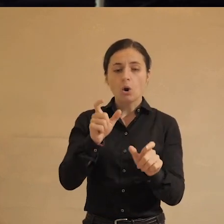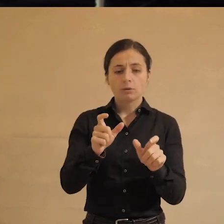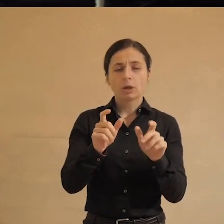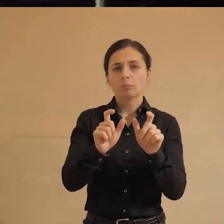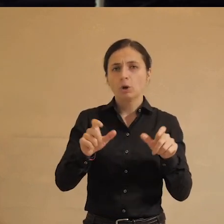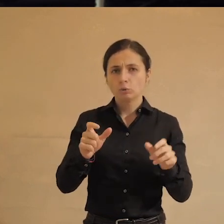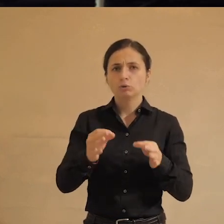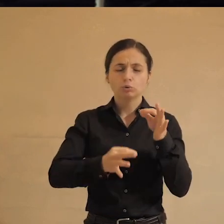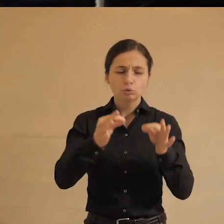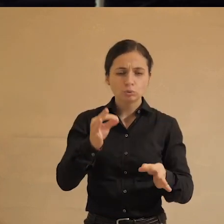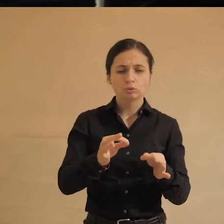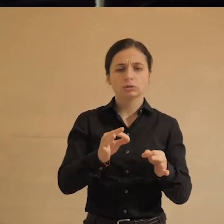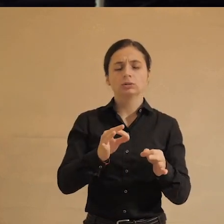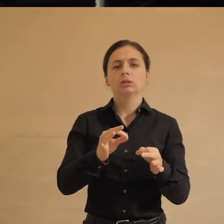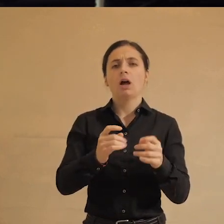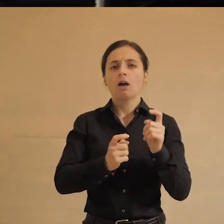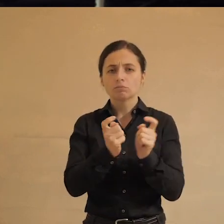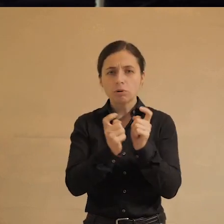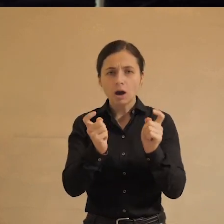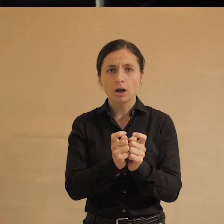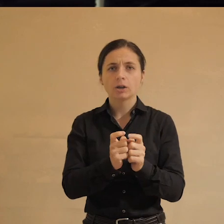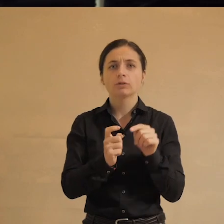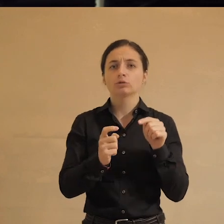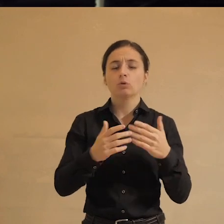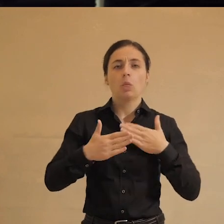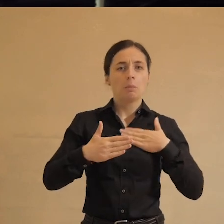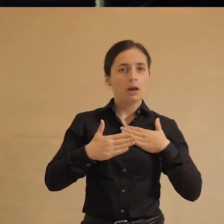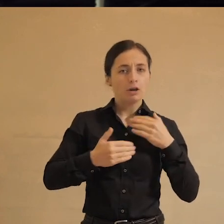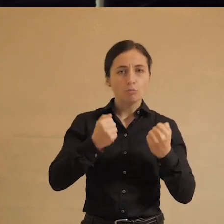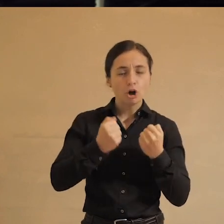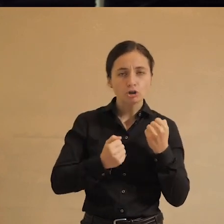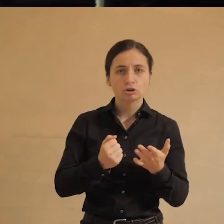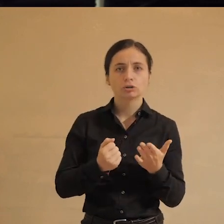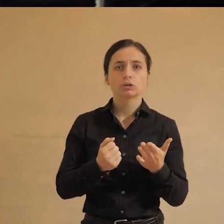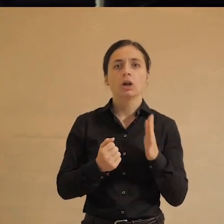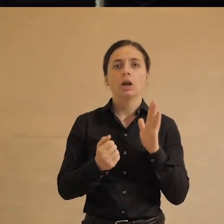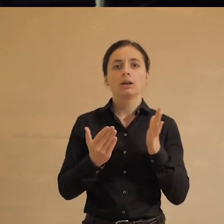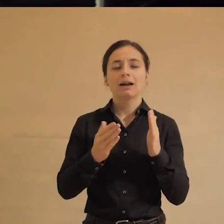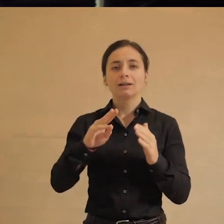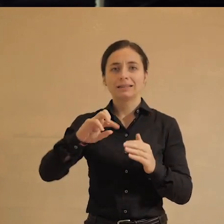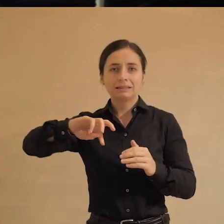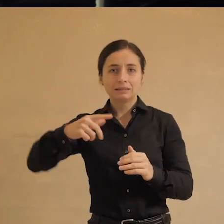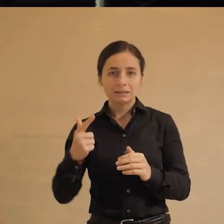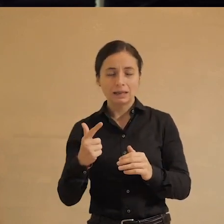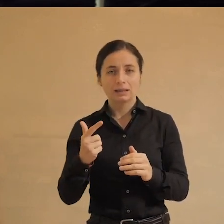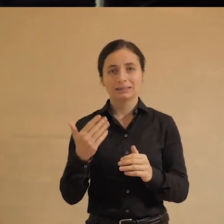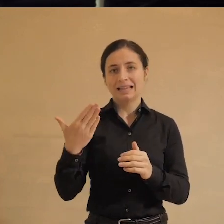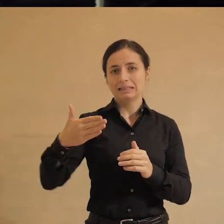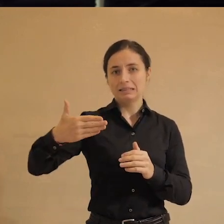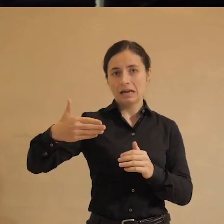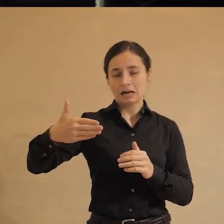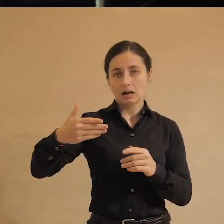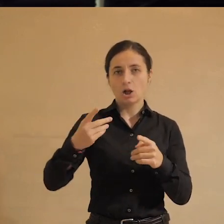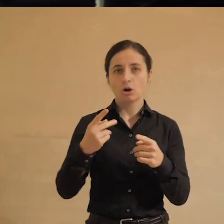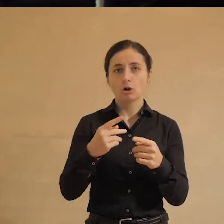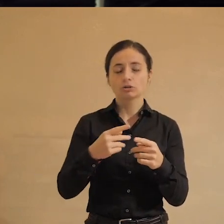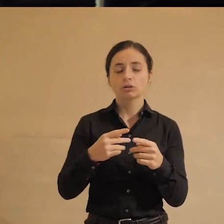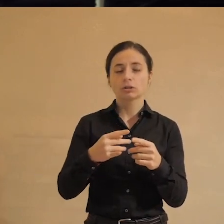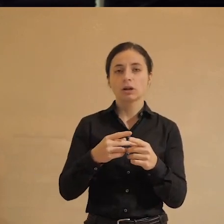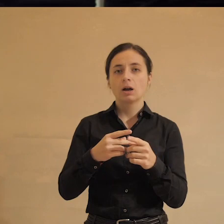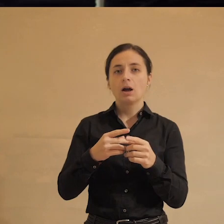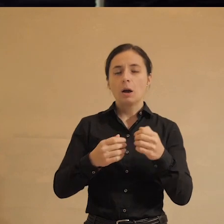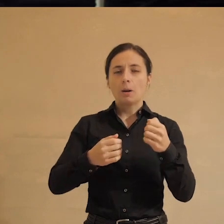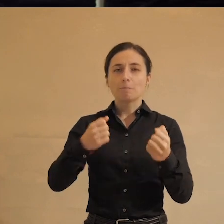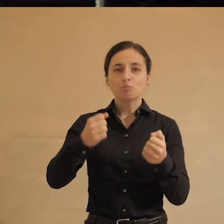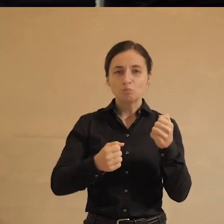с этим, оспаривают. Часто бывает, что это не ваша машина, или это какая-то тень зеркала от машины пересекла